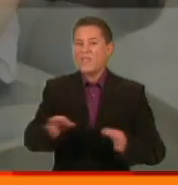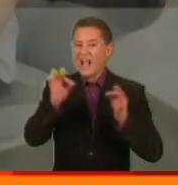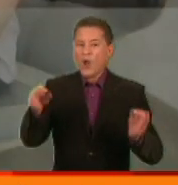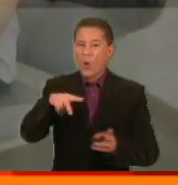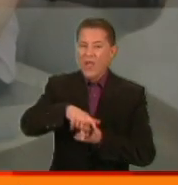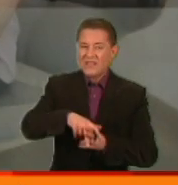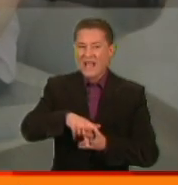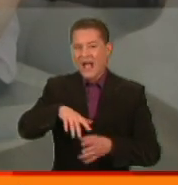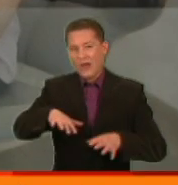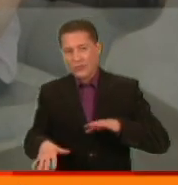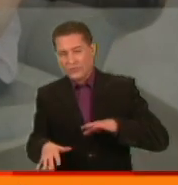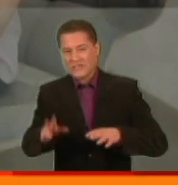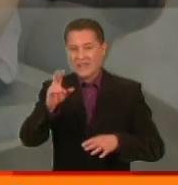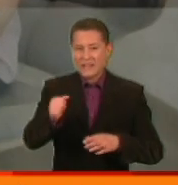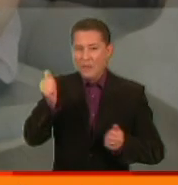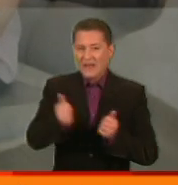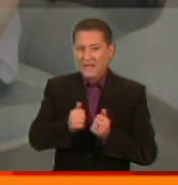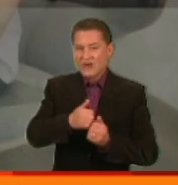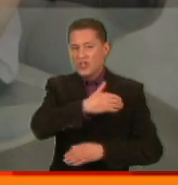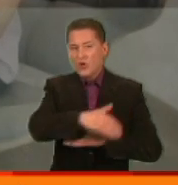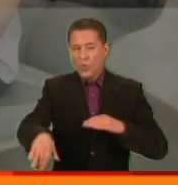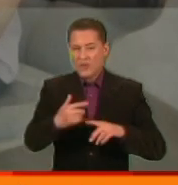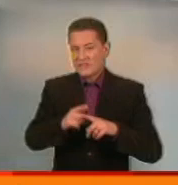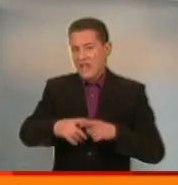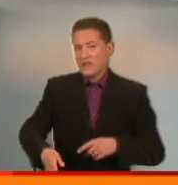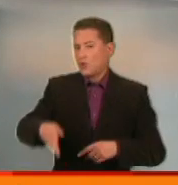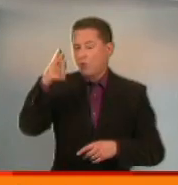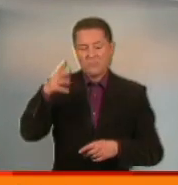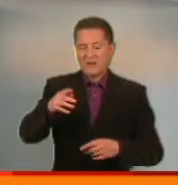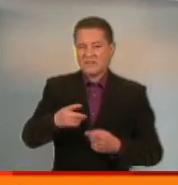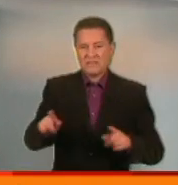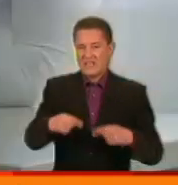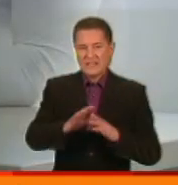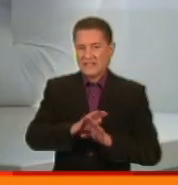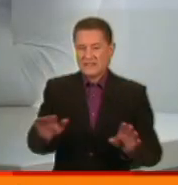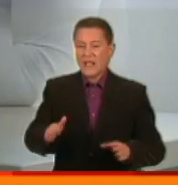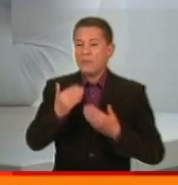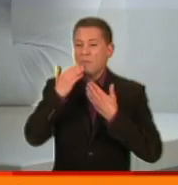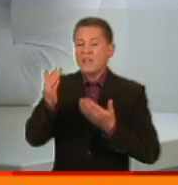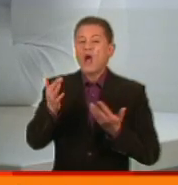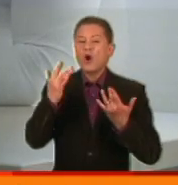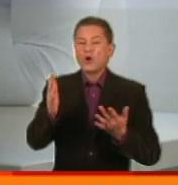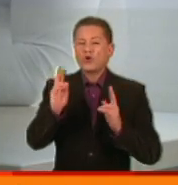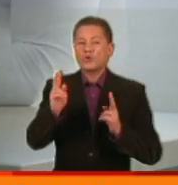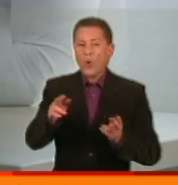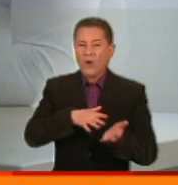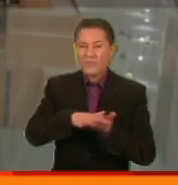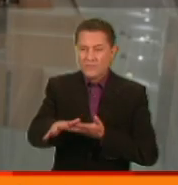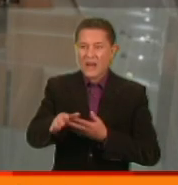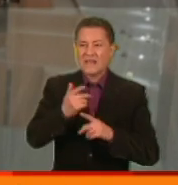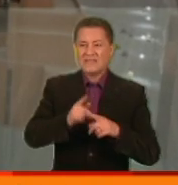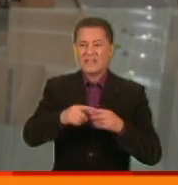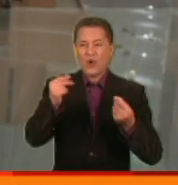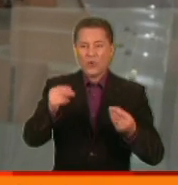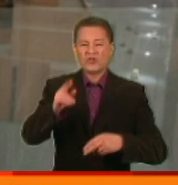на прилежащі вулиці цей комплекс взагалі не створює. Ми питаємо, хто ж вклав стільки грошей, аби звести в